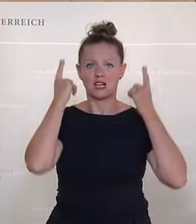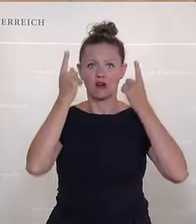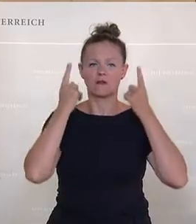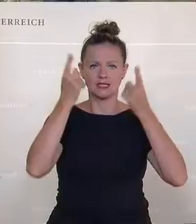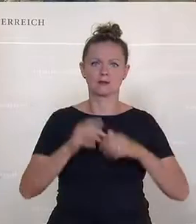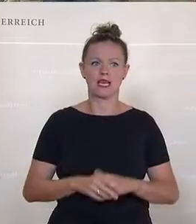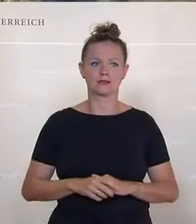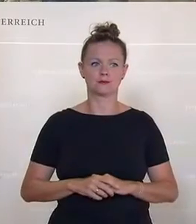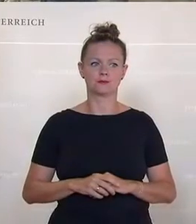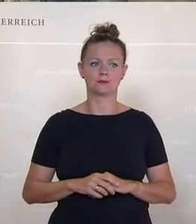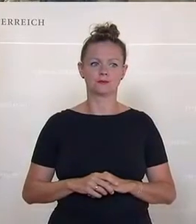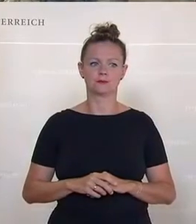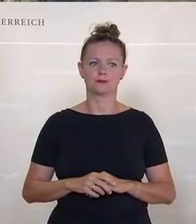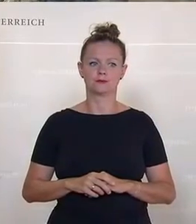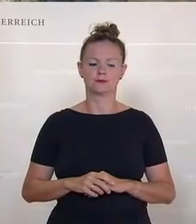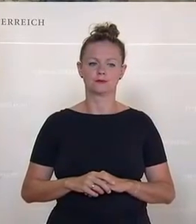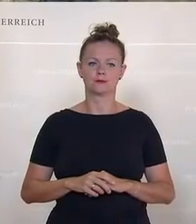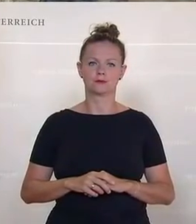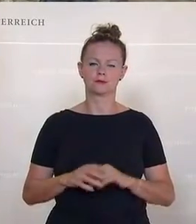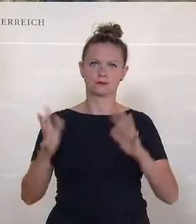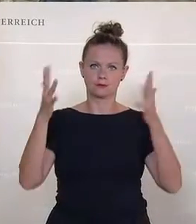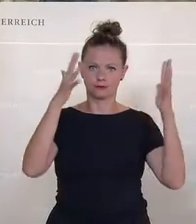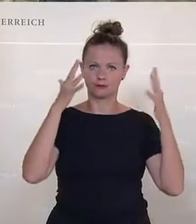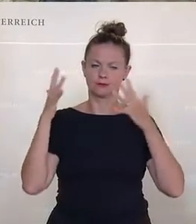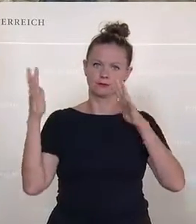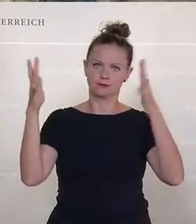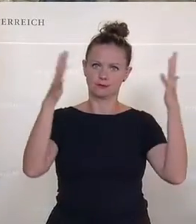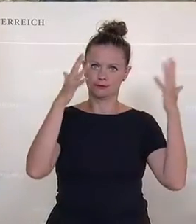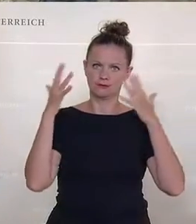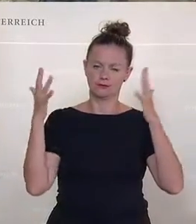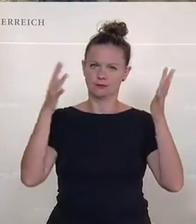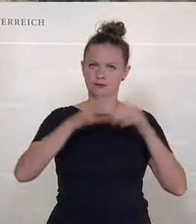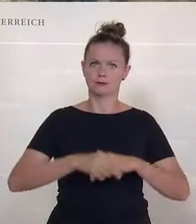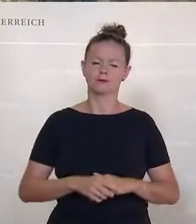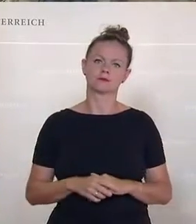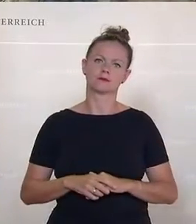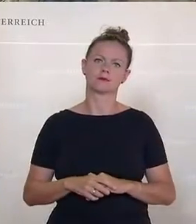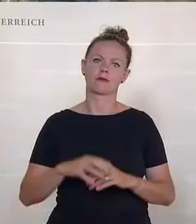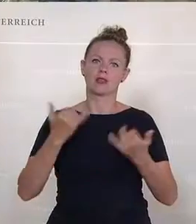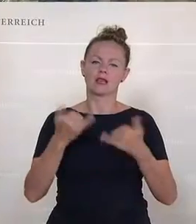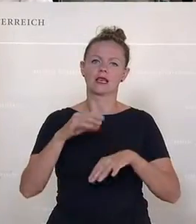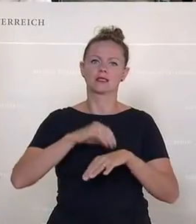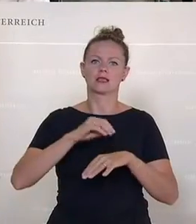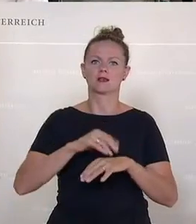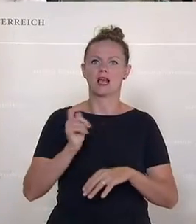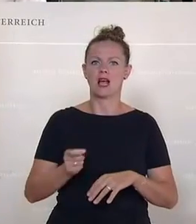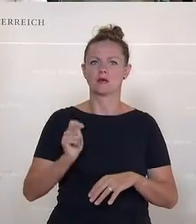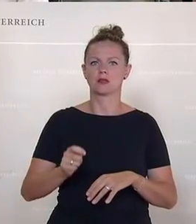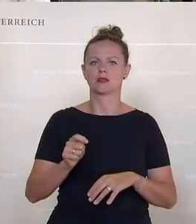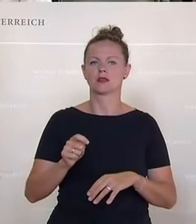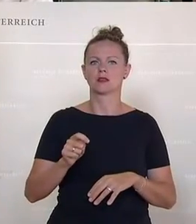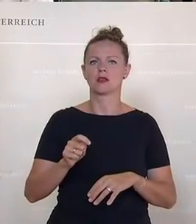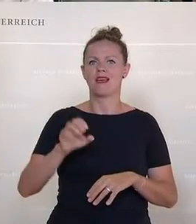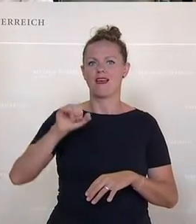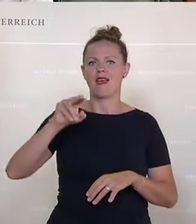Nach Finanzminister Gerhard Blümel kommt Reinhold Einwallner zu Wort, ein Optiker aus Hörbrands in